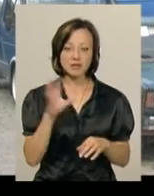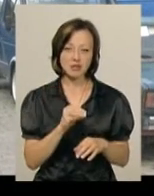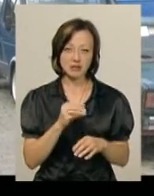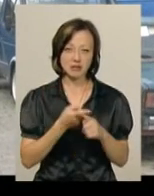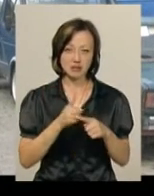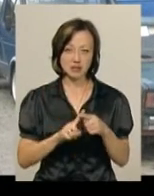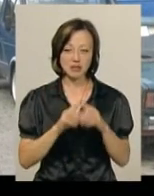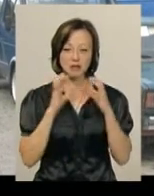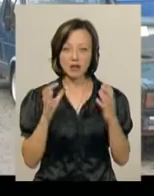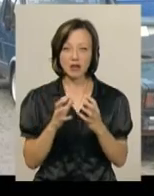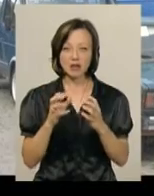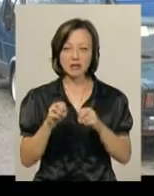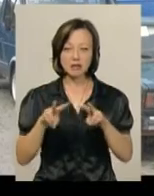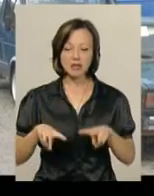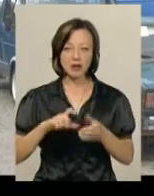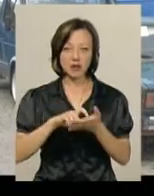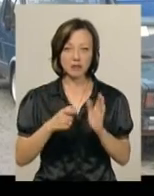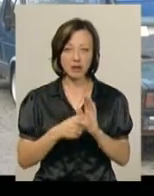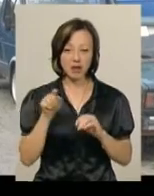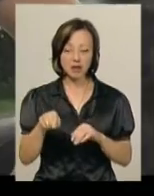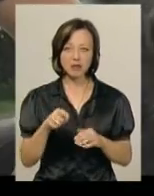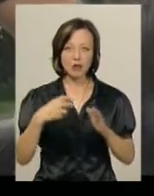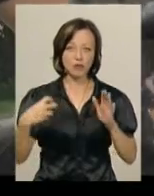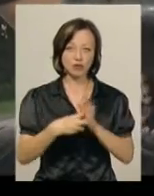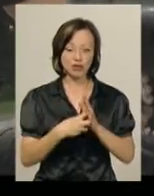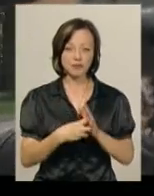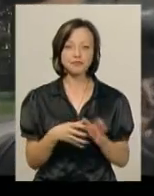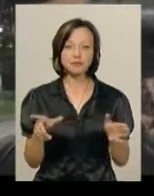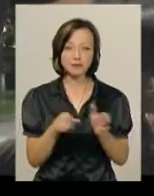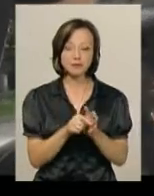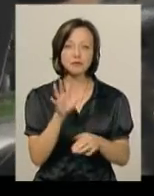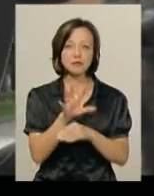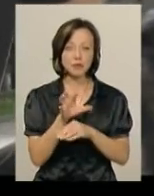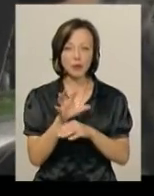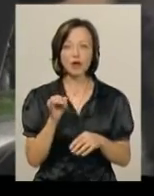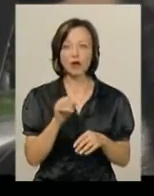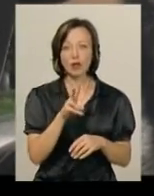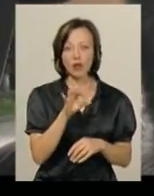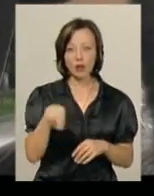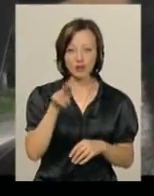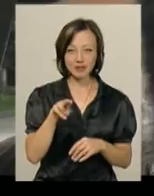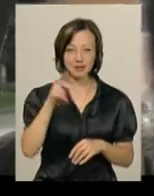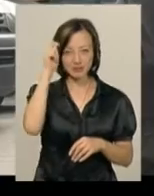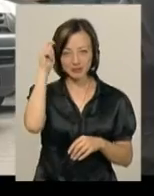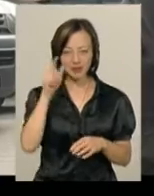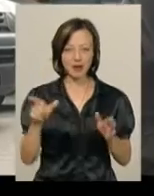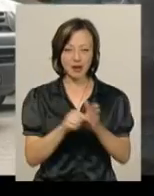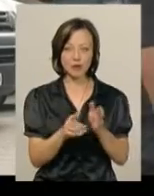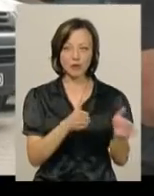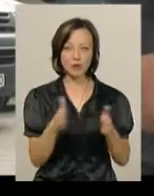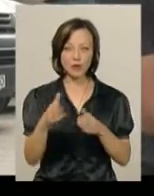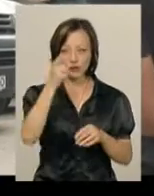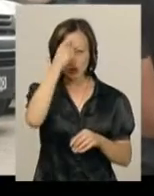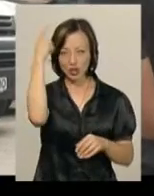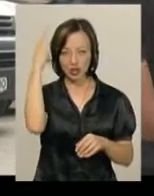засоби зберігаються в спеціальній кімнаті, вони печатані. Разом із чотирилапим напарником лордом Сергій Гайдук проходив школу підготовки